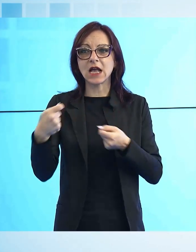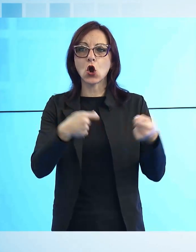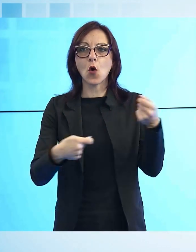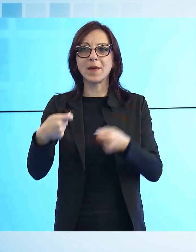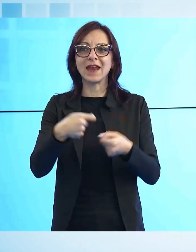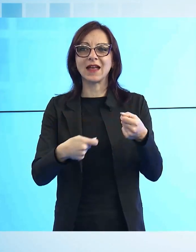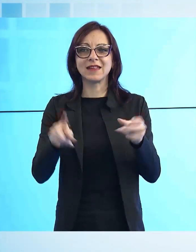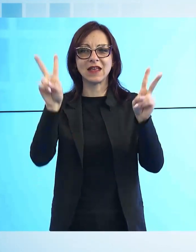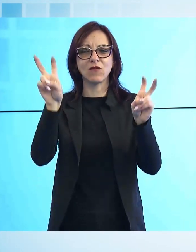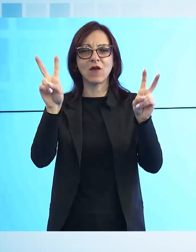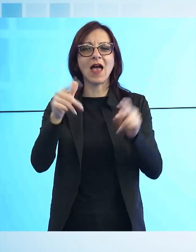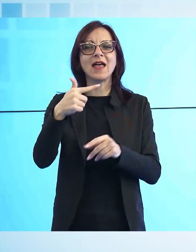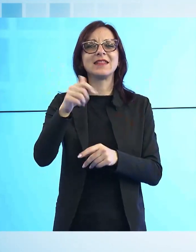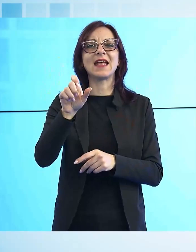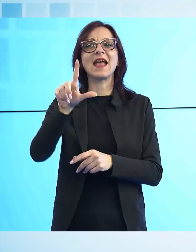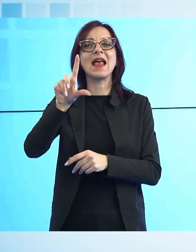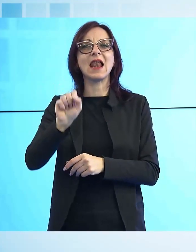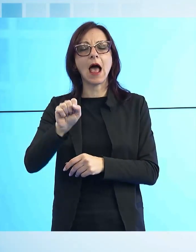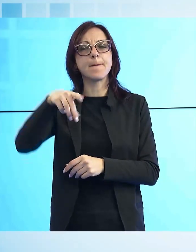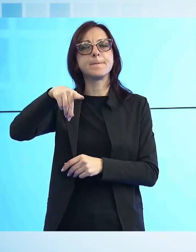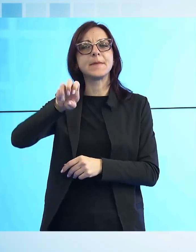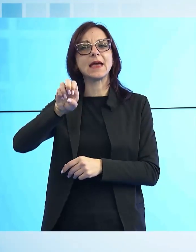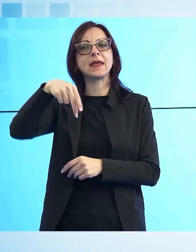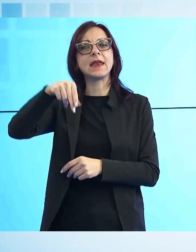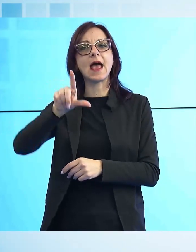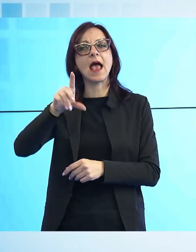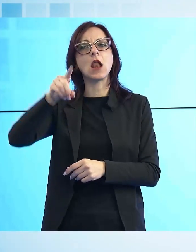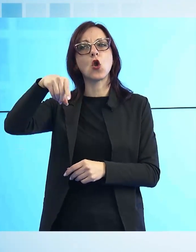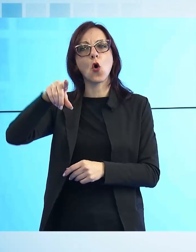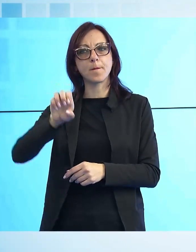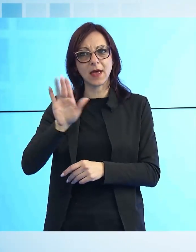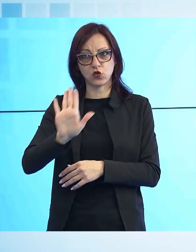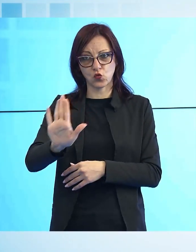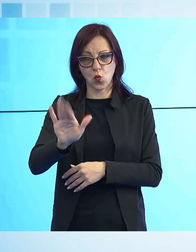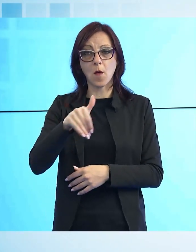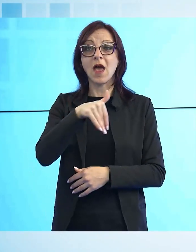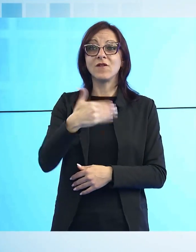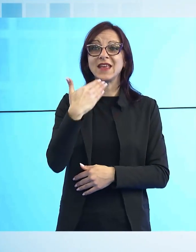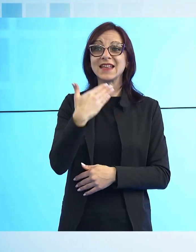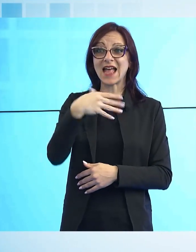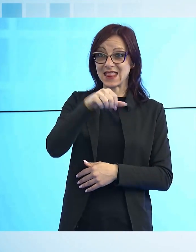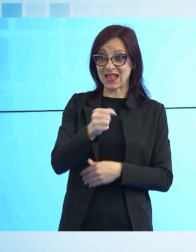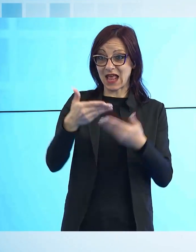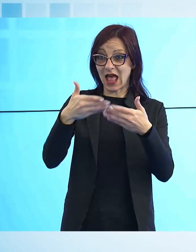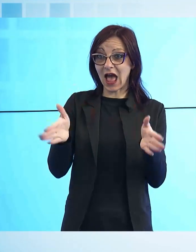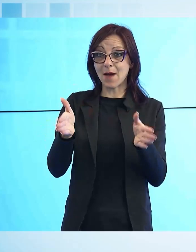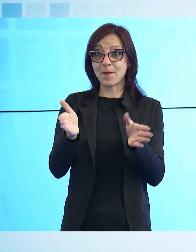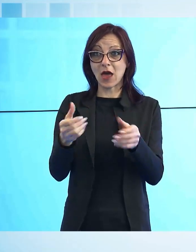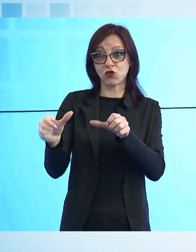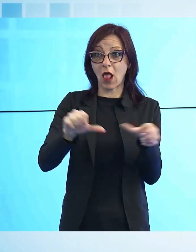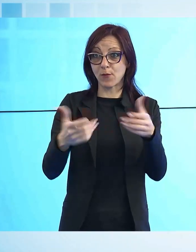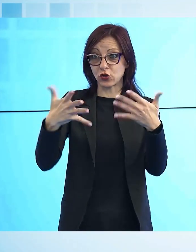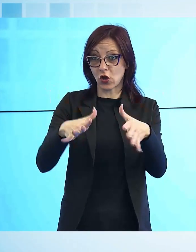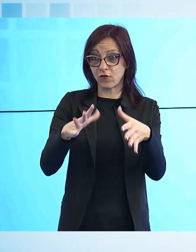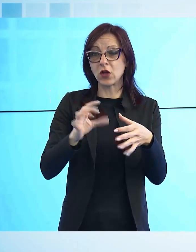di Penelope. Il laboratorio che ha appena aperto la propria sede in via Sant'Andrea, in centro storico, è frutto della collaborazione tra il servizio di